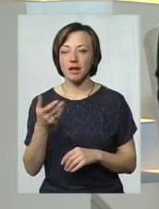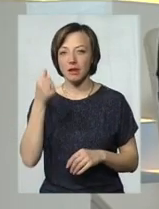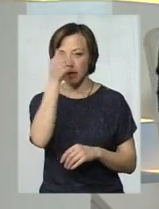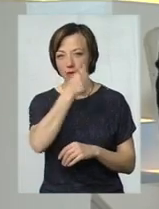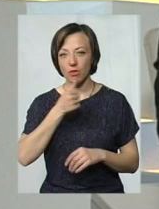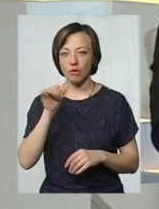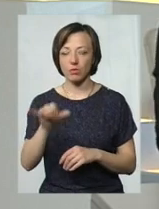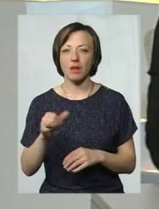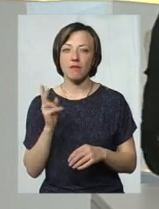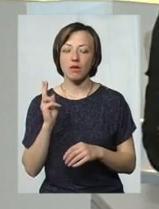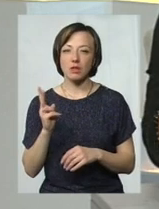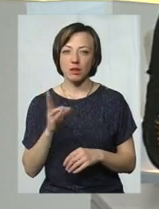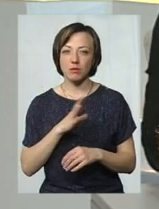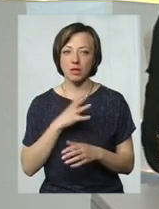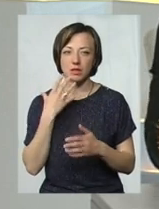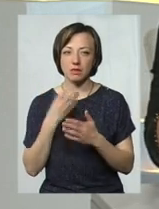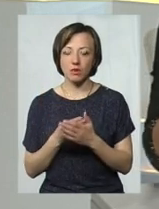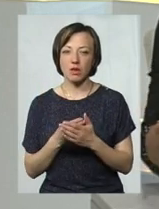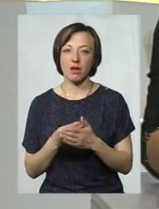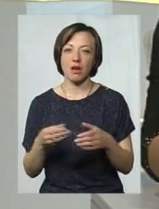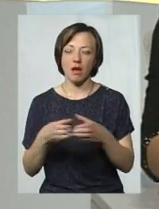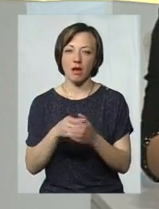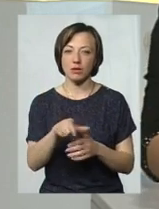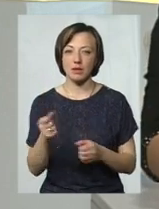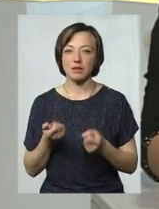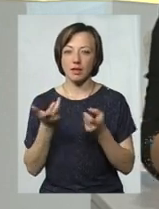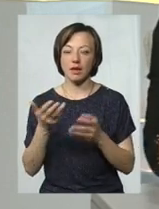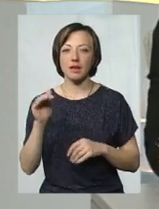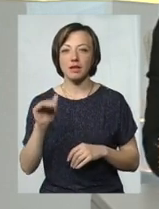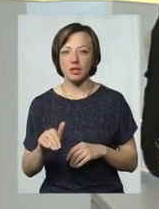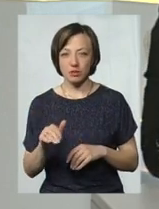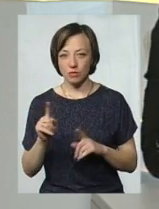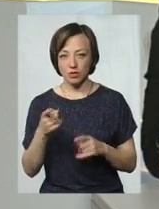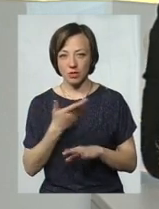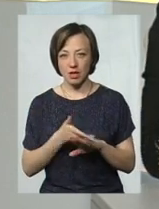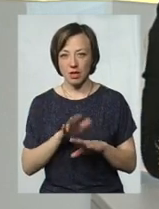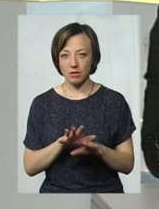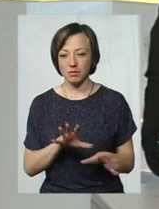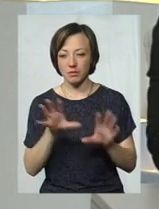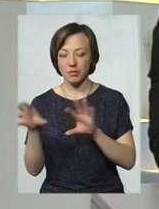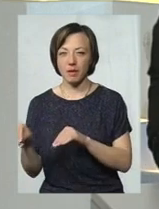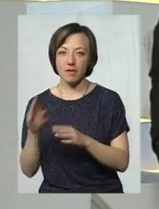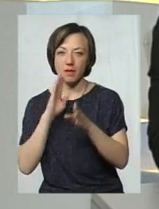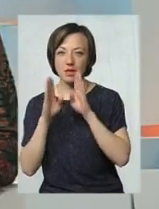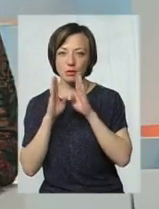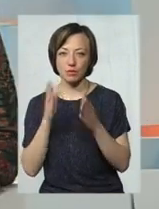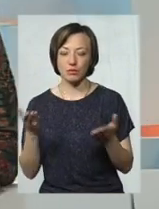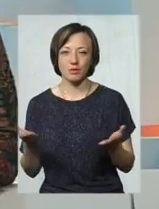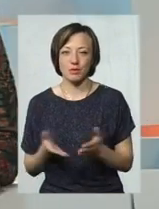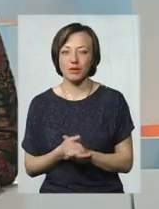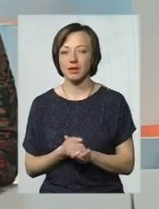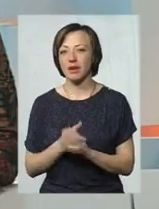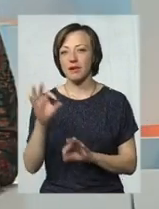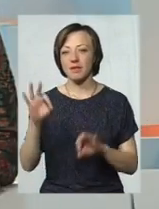ВКонтакті була своя аудиторія, декілька тисяч, їх дуже тяжко перетянути у Фейсбук. Ну, який